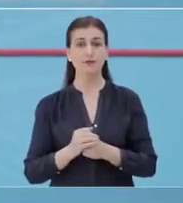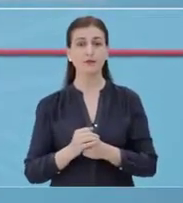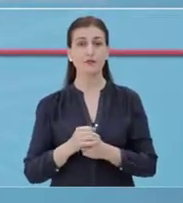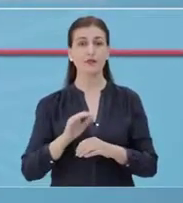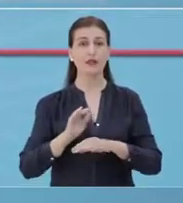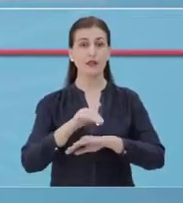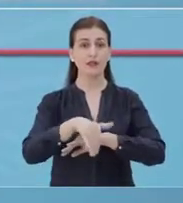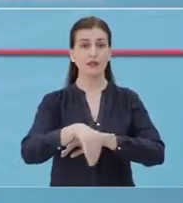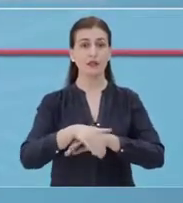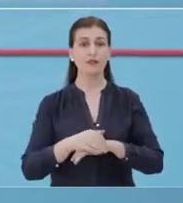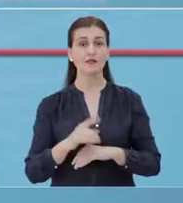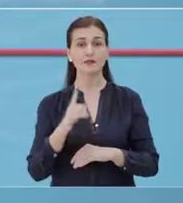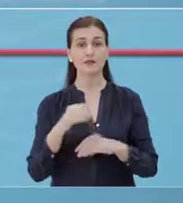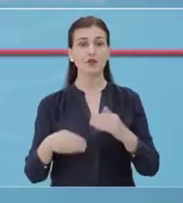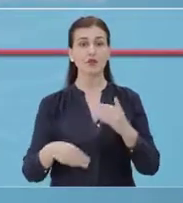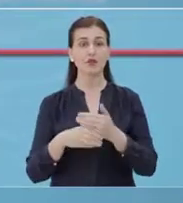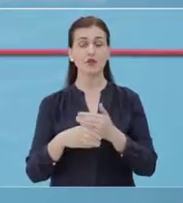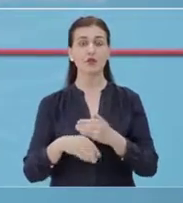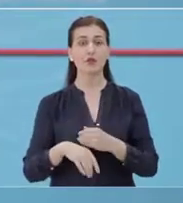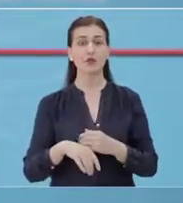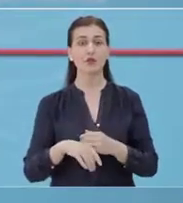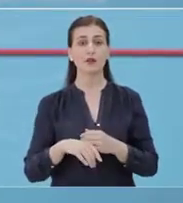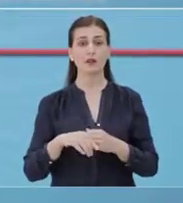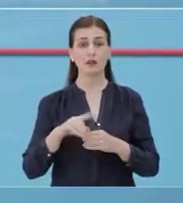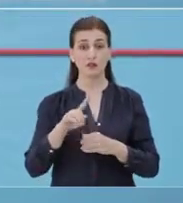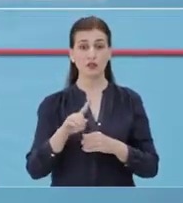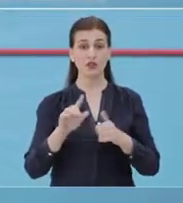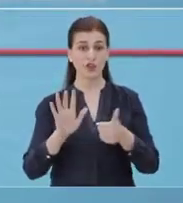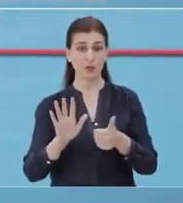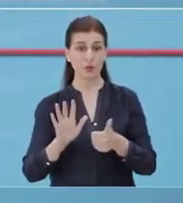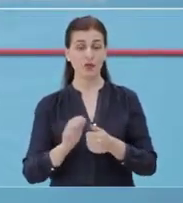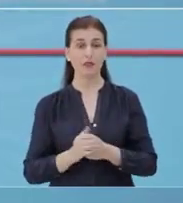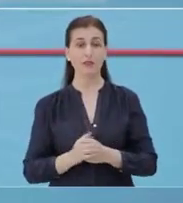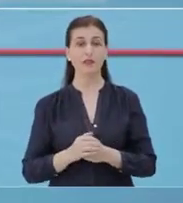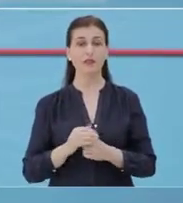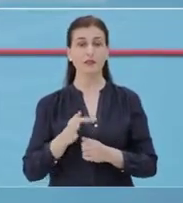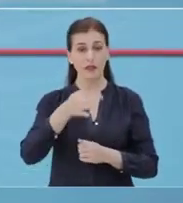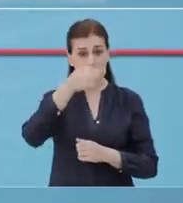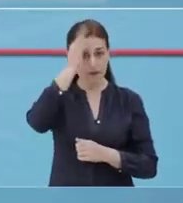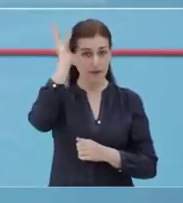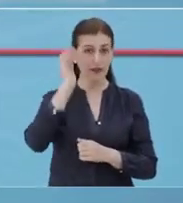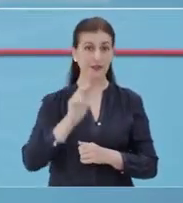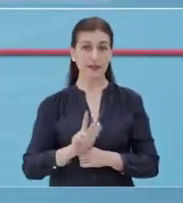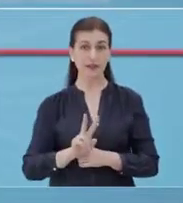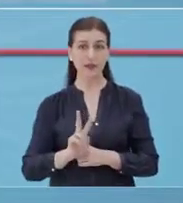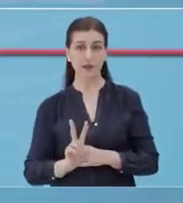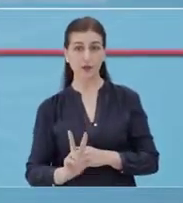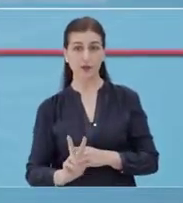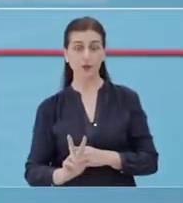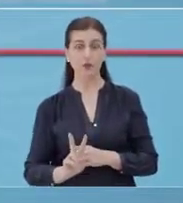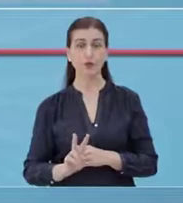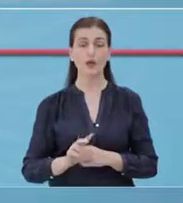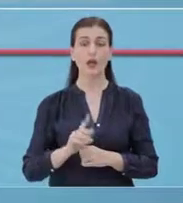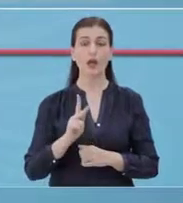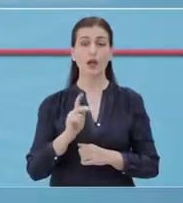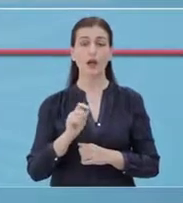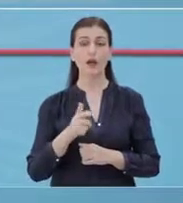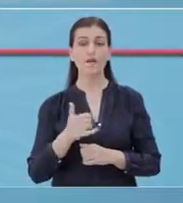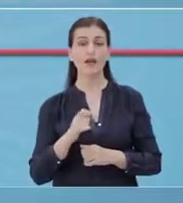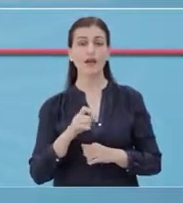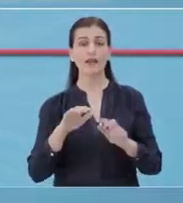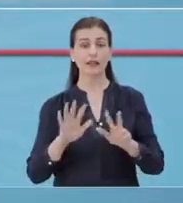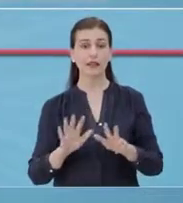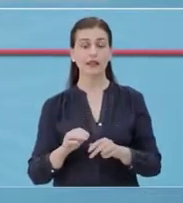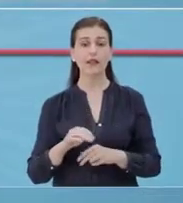raste. Në elbasan ështuar një raste duke quar nëmërin në 6-10. Në firë 32 raste, në kavaj 8